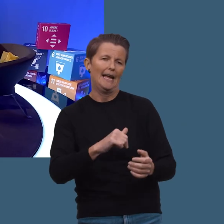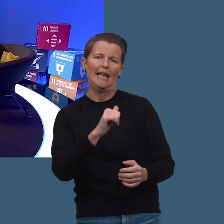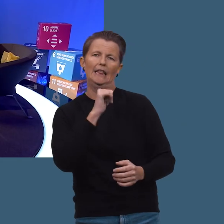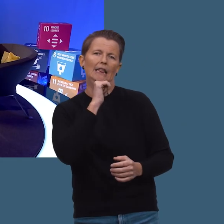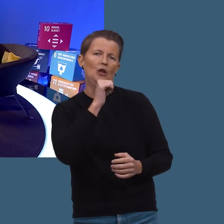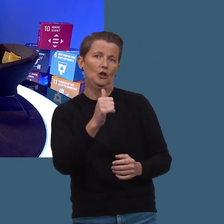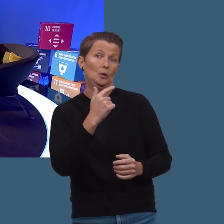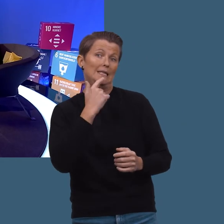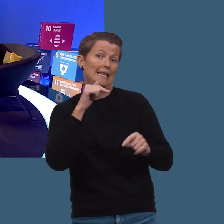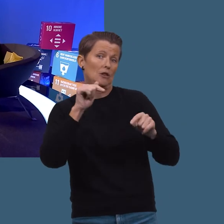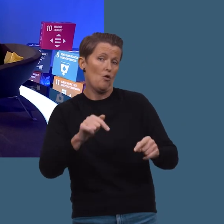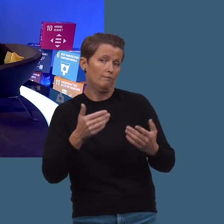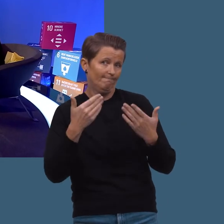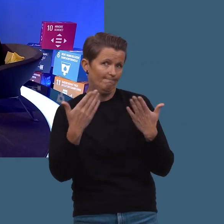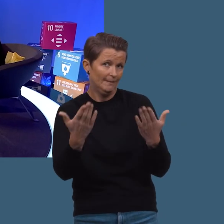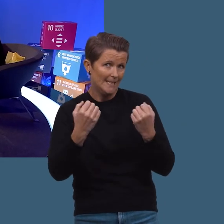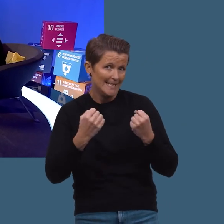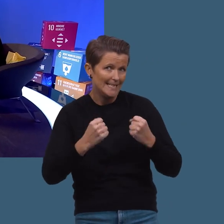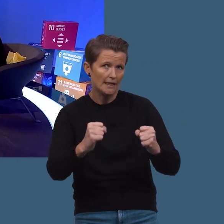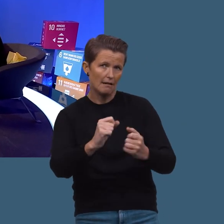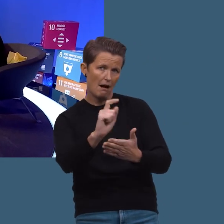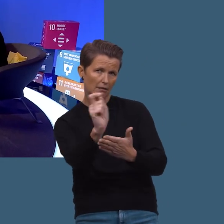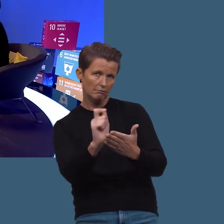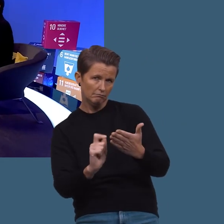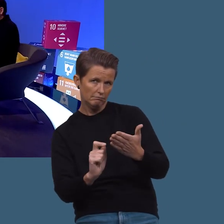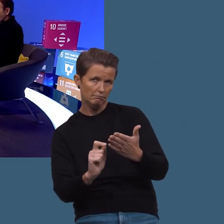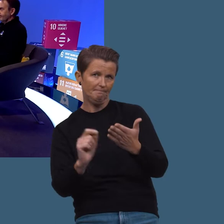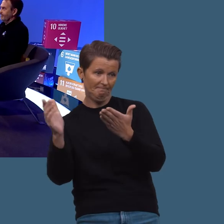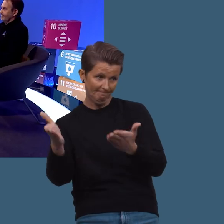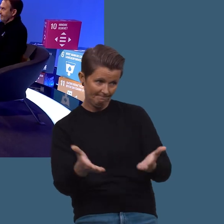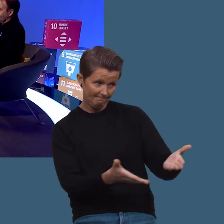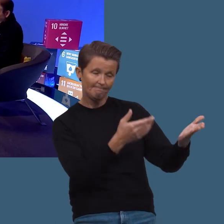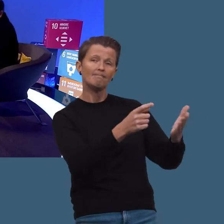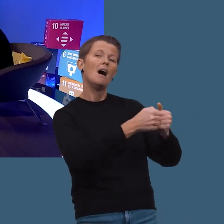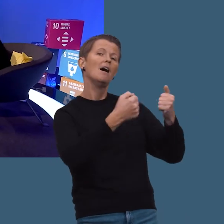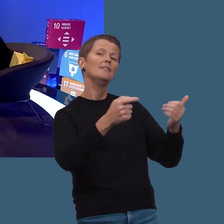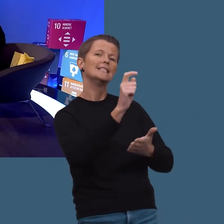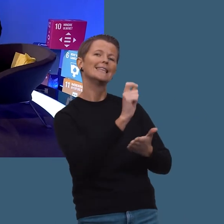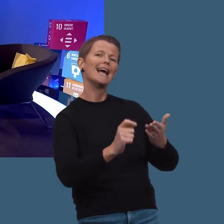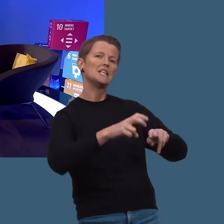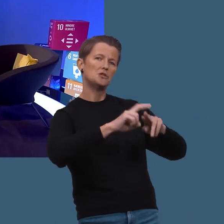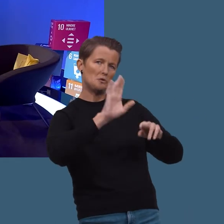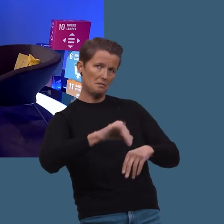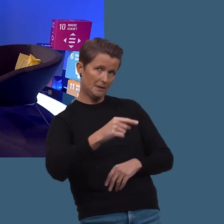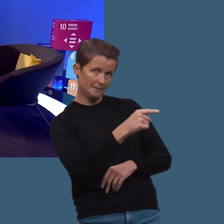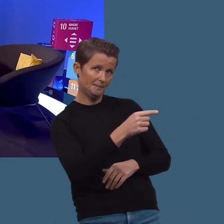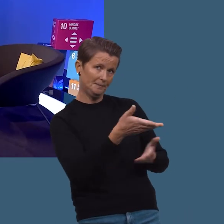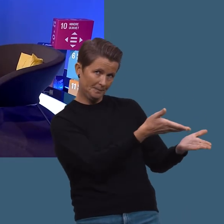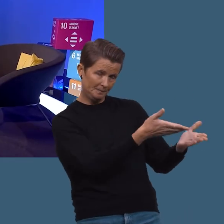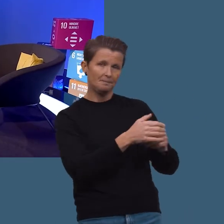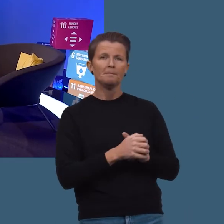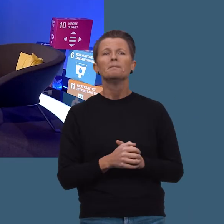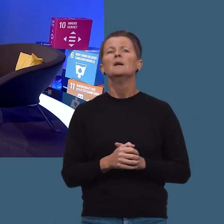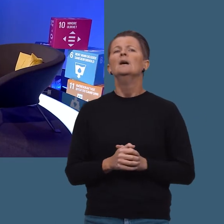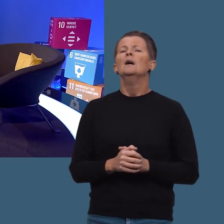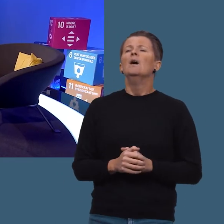til og slett bare er nødt til å si at du skal sette i gang. Jeg skal få lov til å vise deg bort til avistegnerstolen vår litt lenger